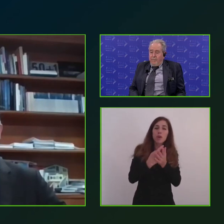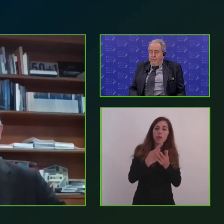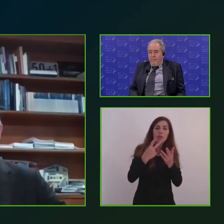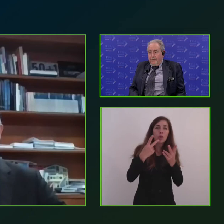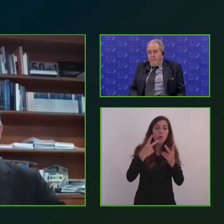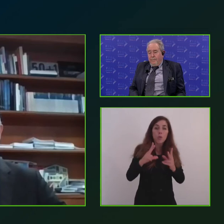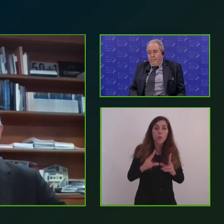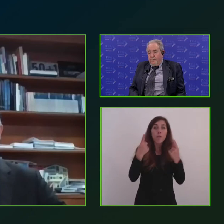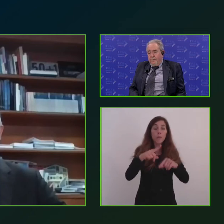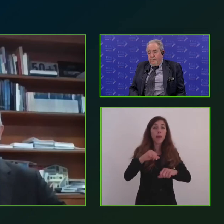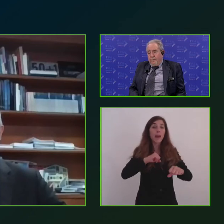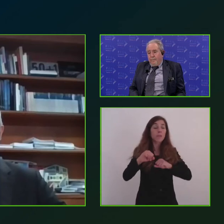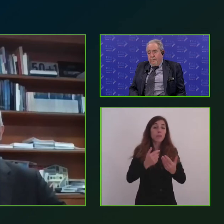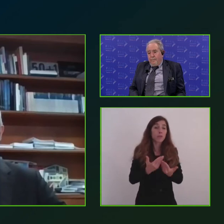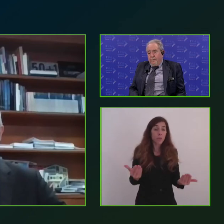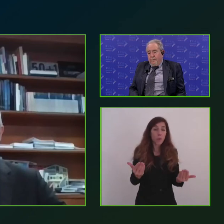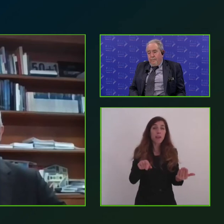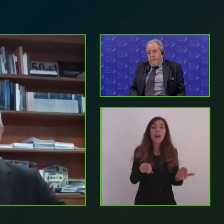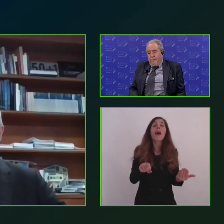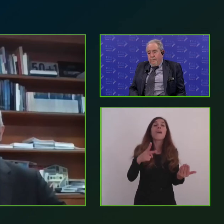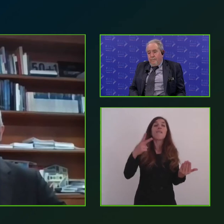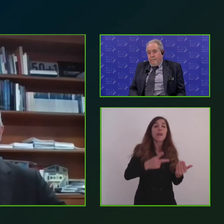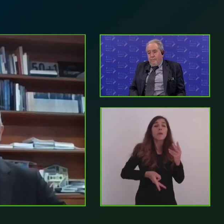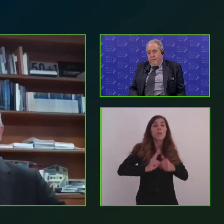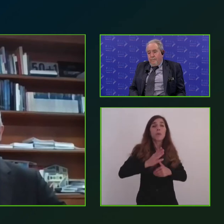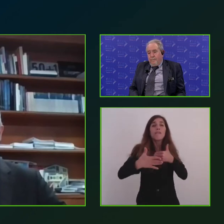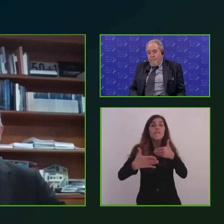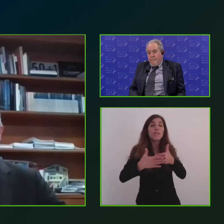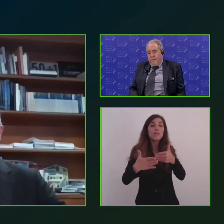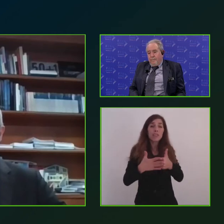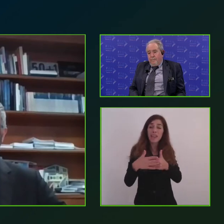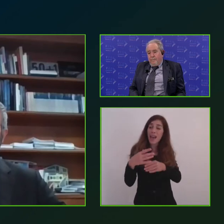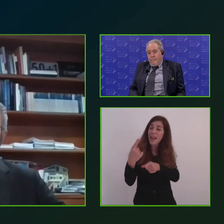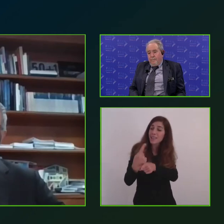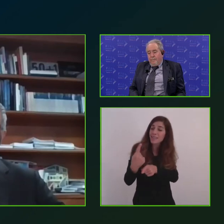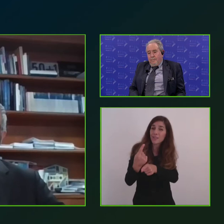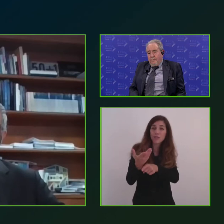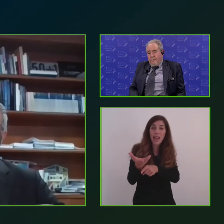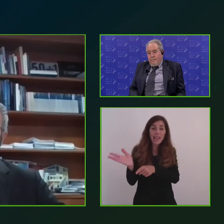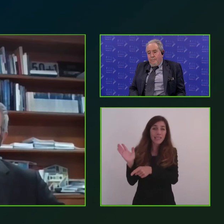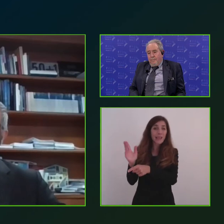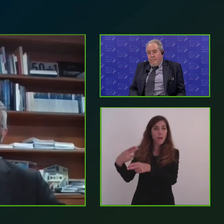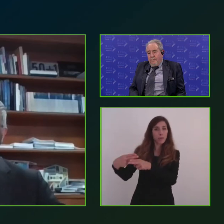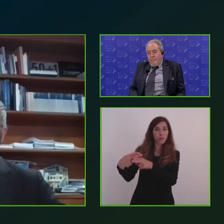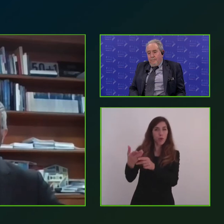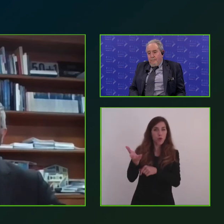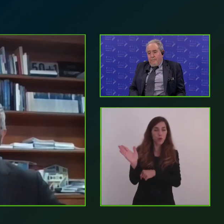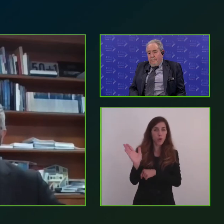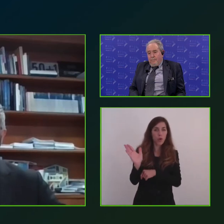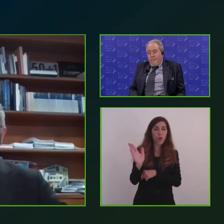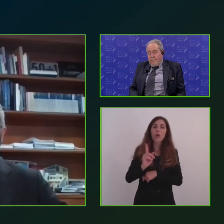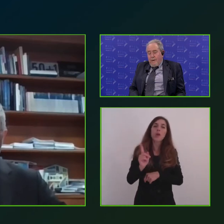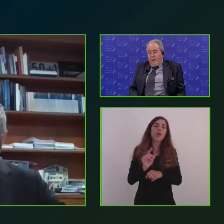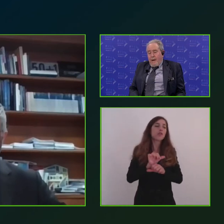amministrazione che è più vicina all'esigenza del fabbisogno che non alla compliance